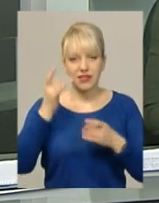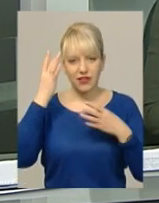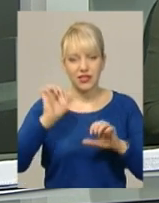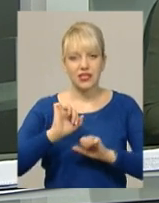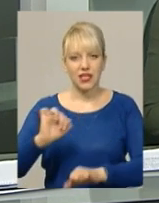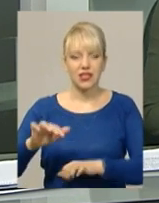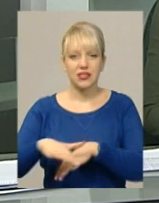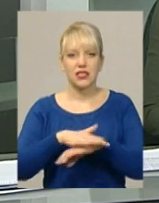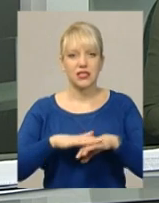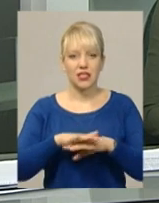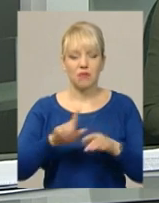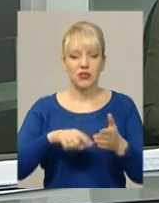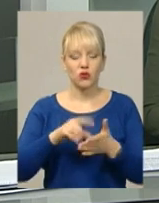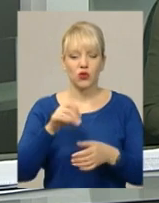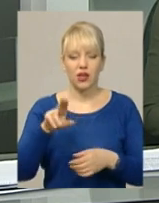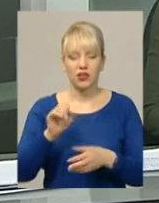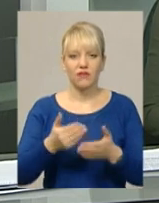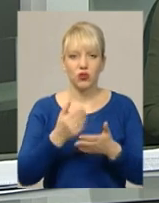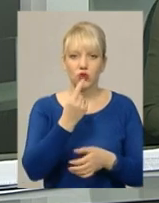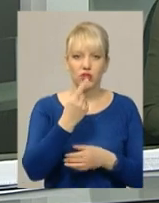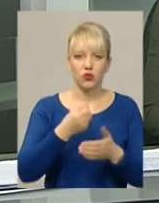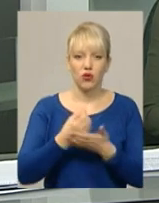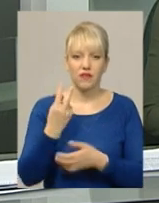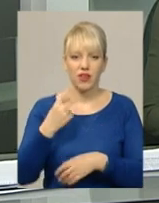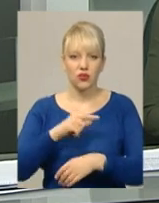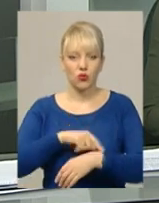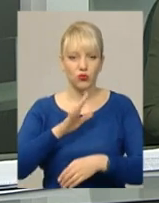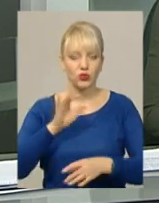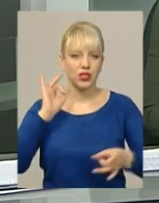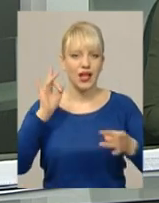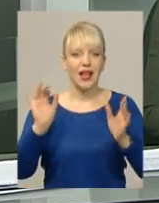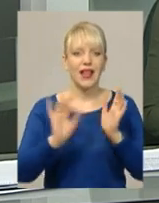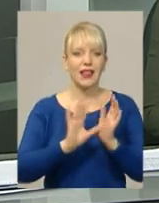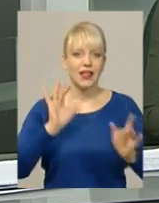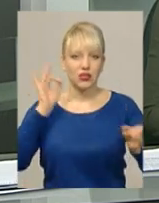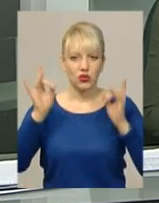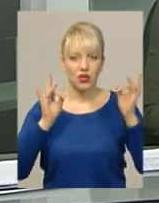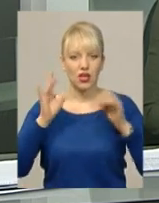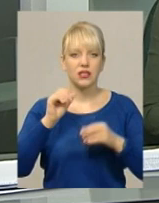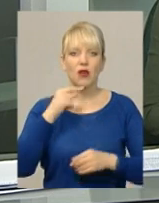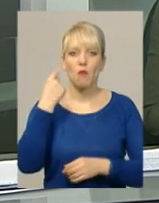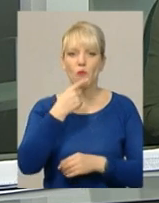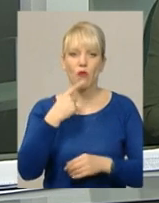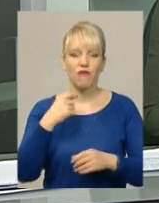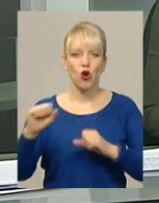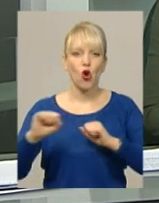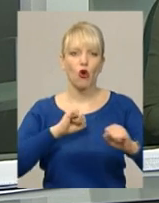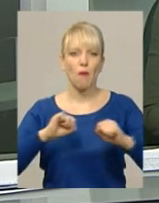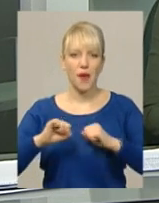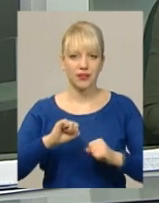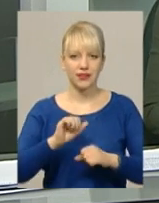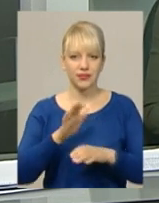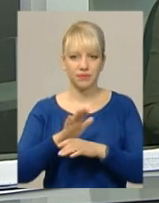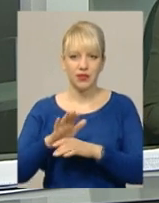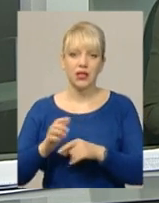ради. Від 11 до 12 години лунатиме електросирена з мовним супроводом команд. Така перевірка, за інформацією